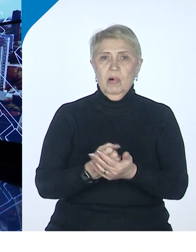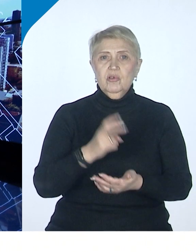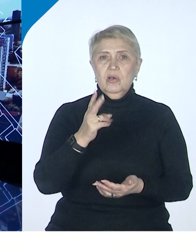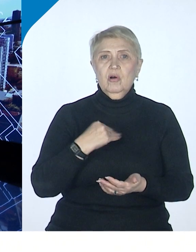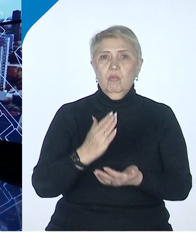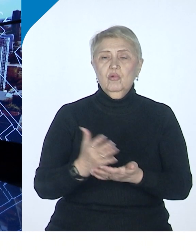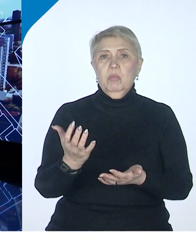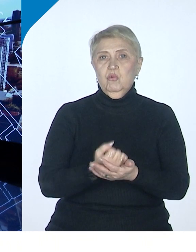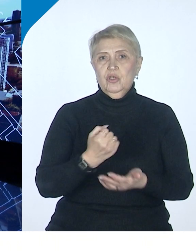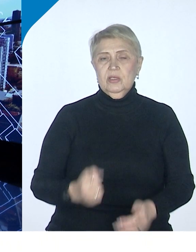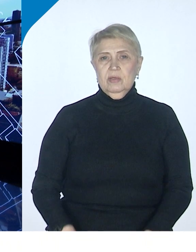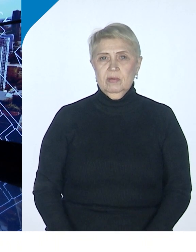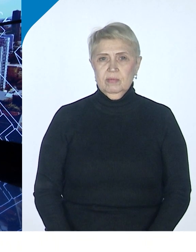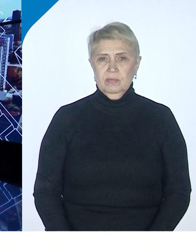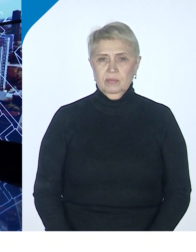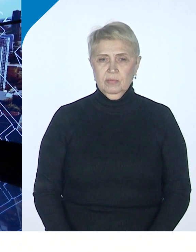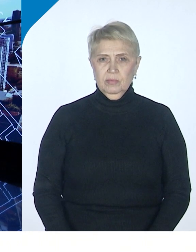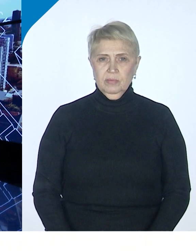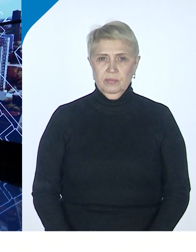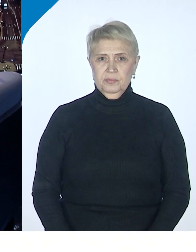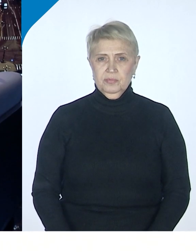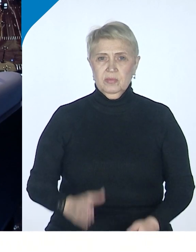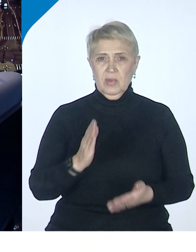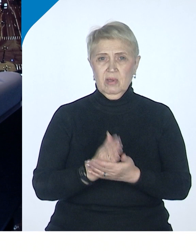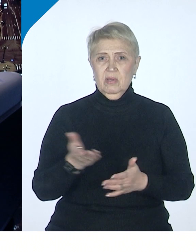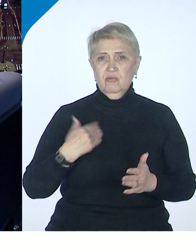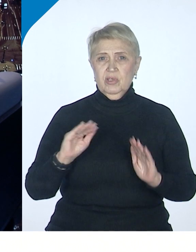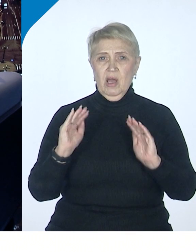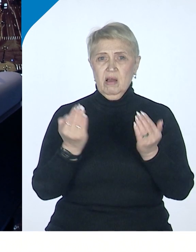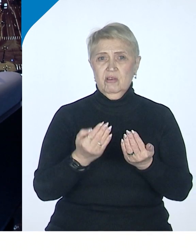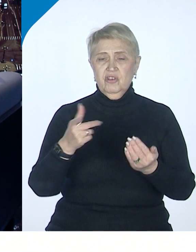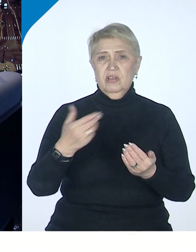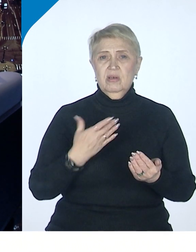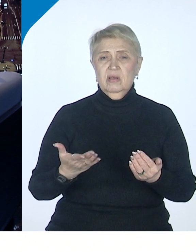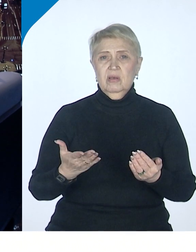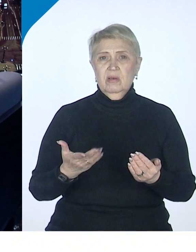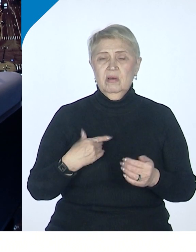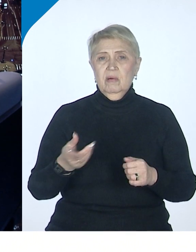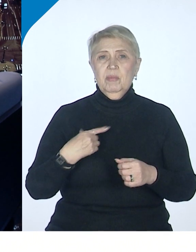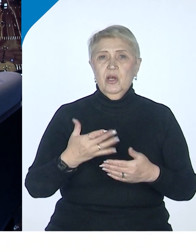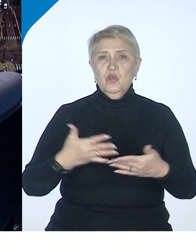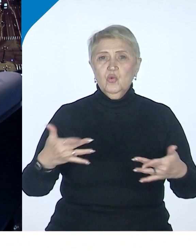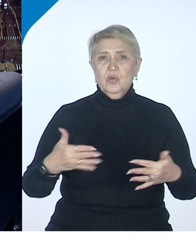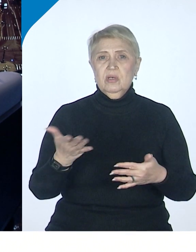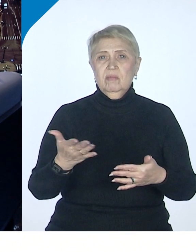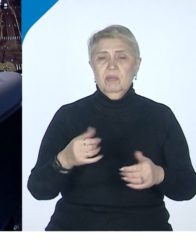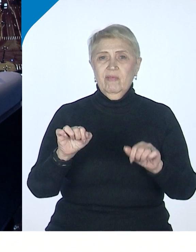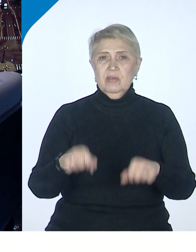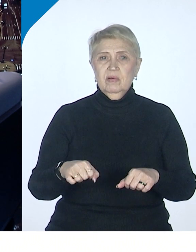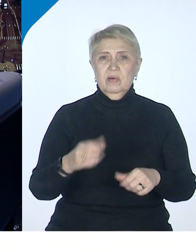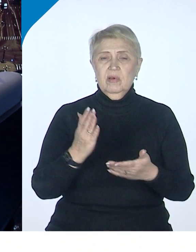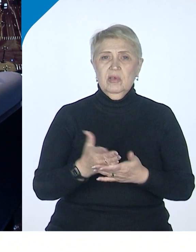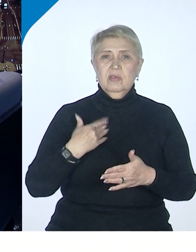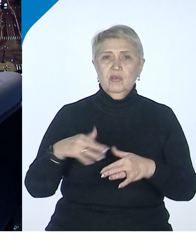получаться. Потому что, ну, есть ограничения по ресурсам, есть по возможностям, есть ограничения по политическим